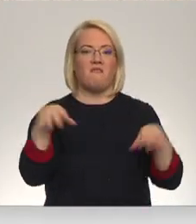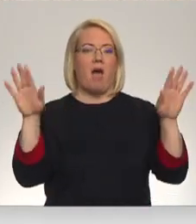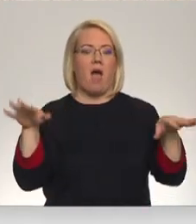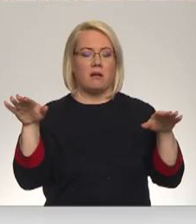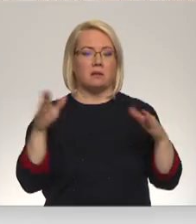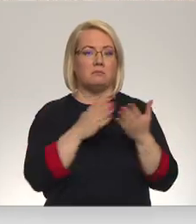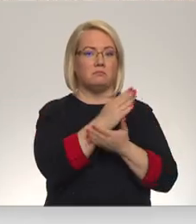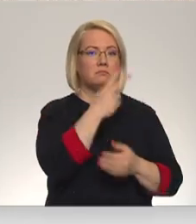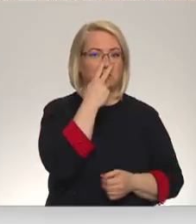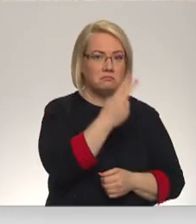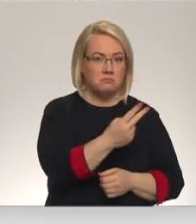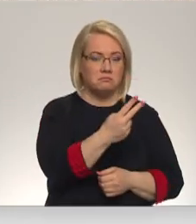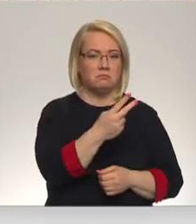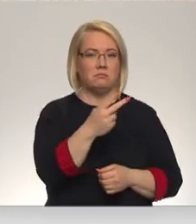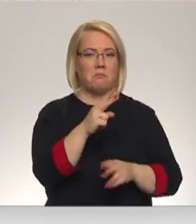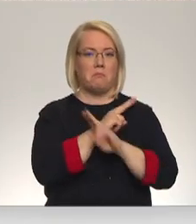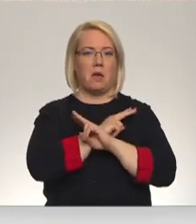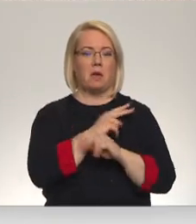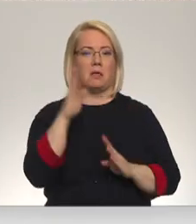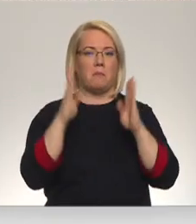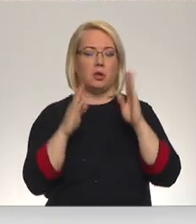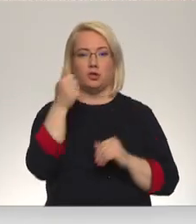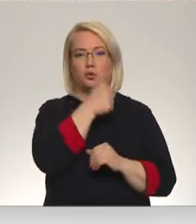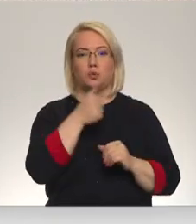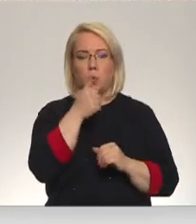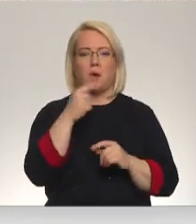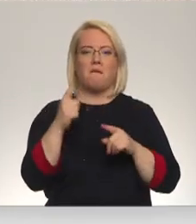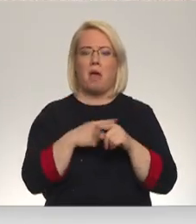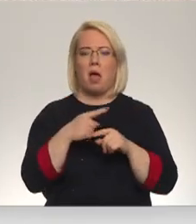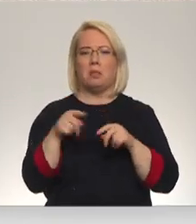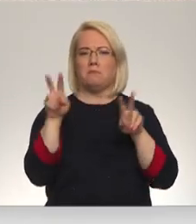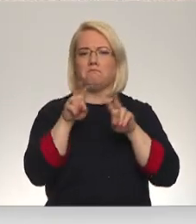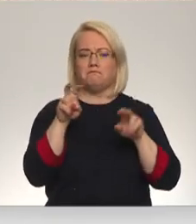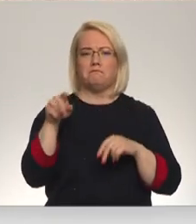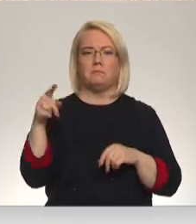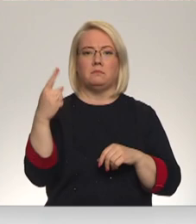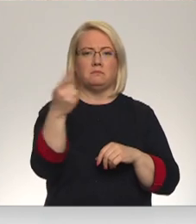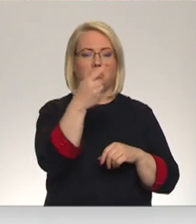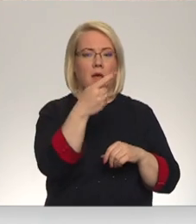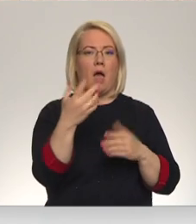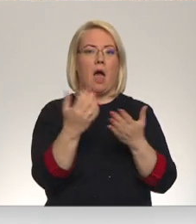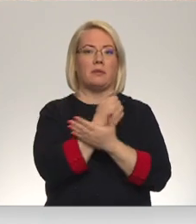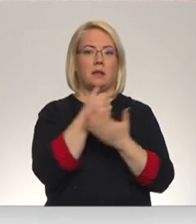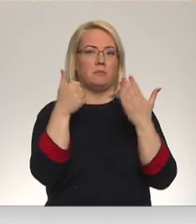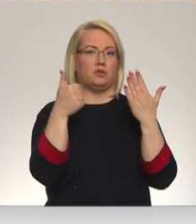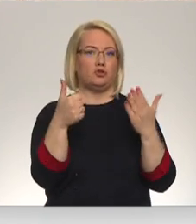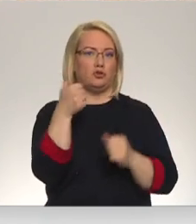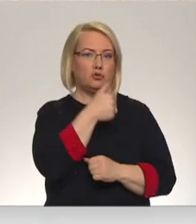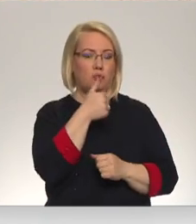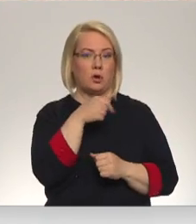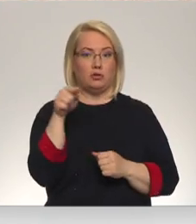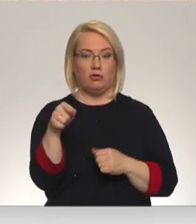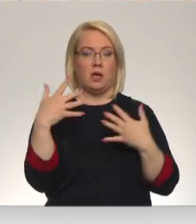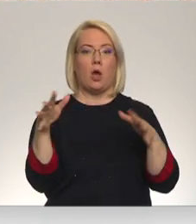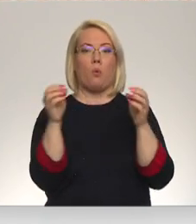Aizgājam turp skatīties. Beigta meža cūka. Apstaigājam vēl apkārtni. Un kopā atradām sešas gabalas. Šī jau ir desmitā.